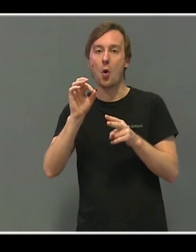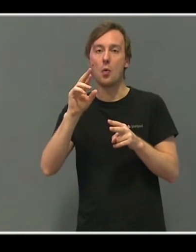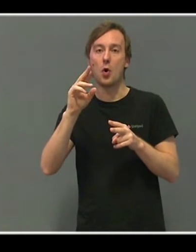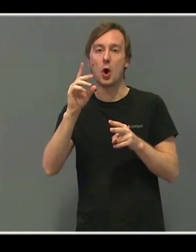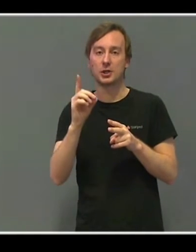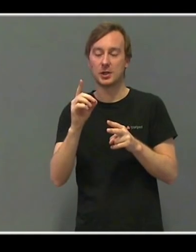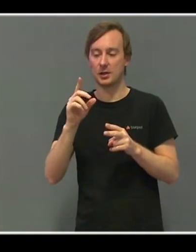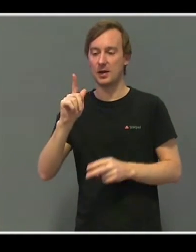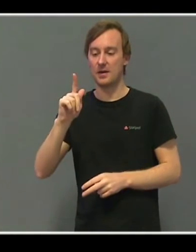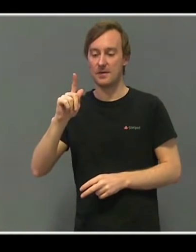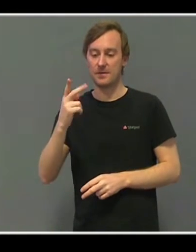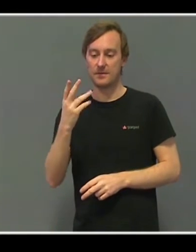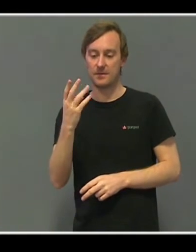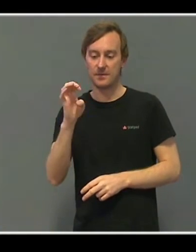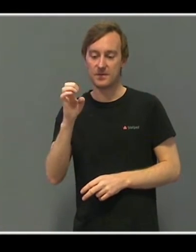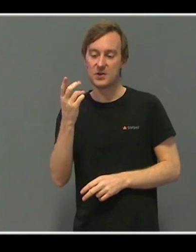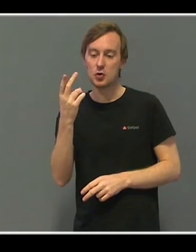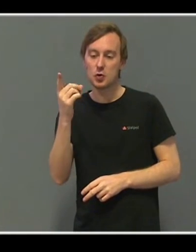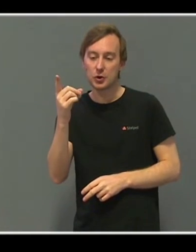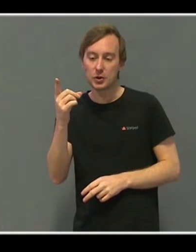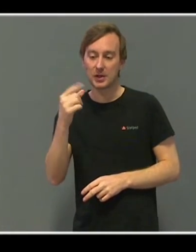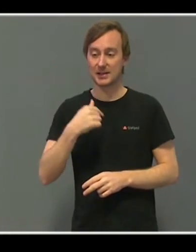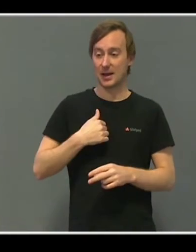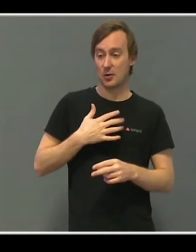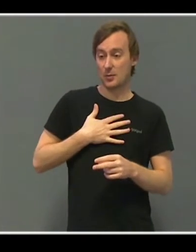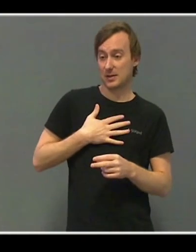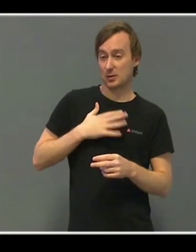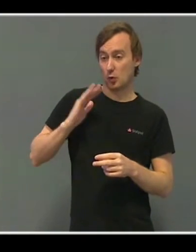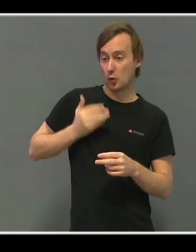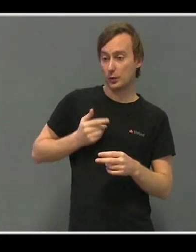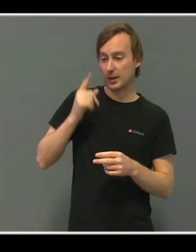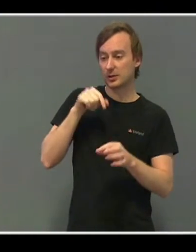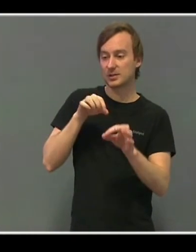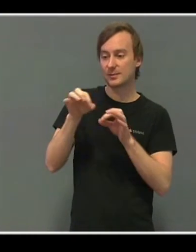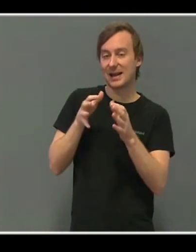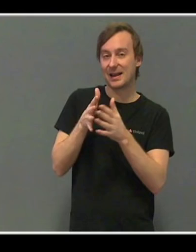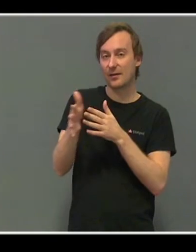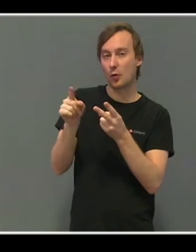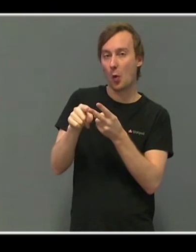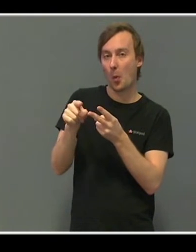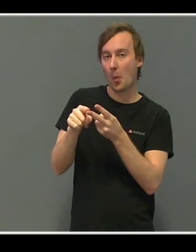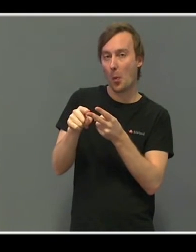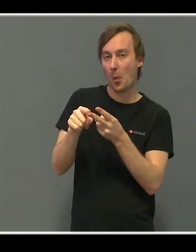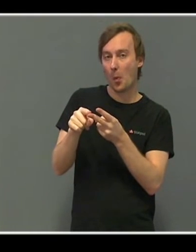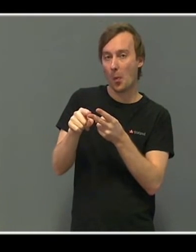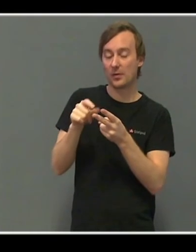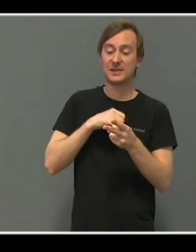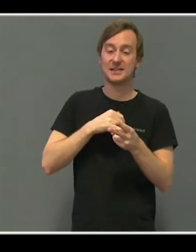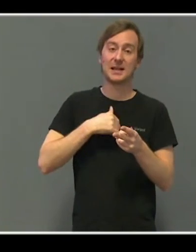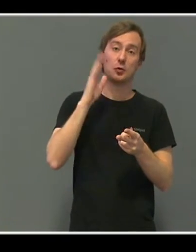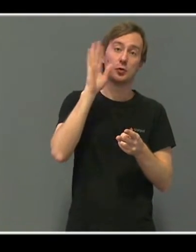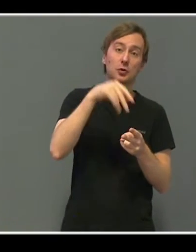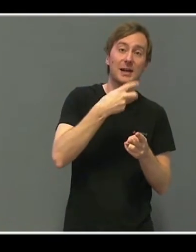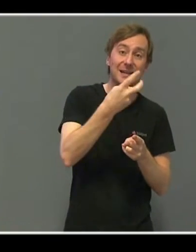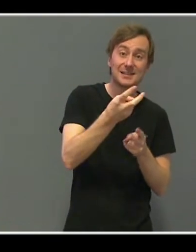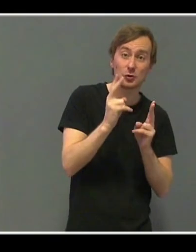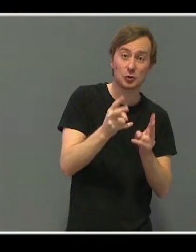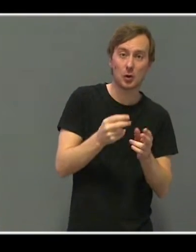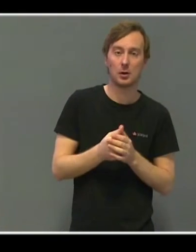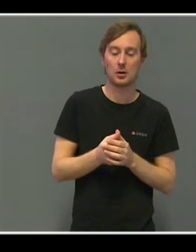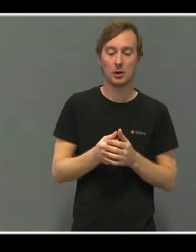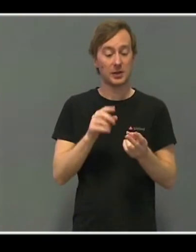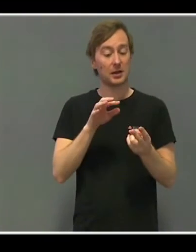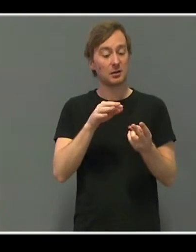har med kona mi. Så vi er litt nære hverandre, til tross for at jeg er på jobb hele tiden og sånt nå. Så man behøver ikke gjøre det så komplisert heller. det det jeg synes